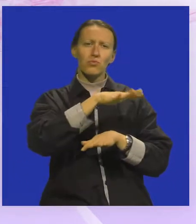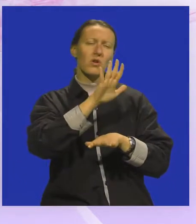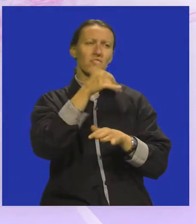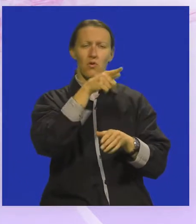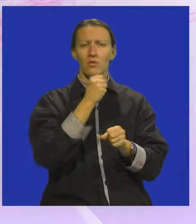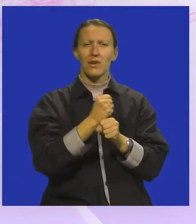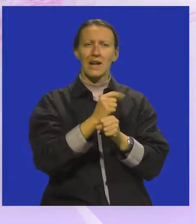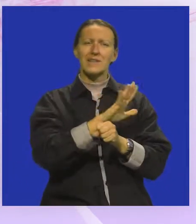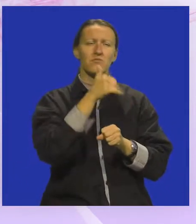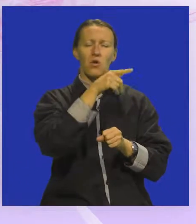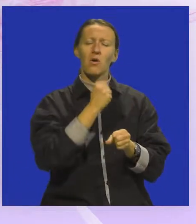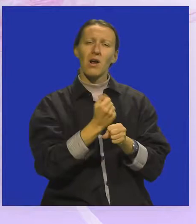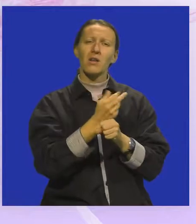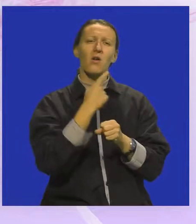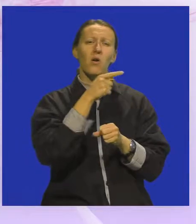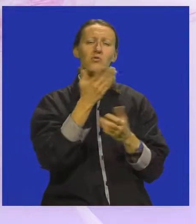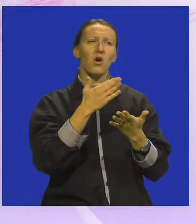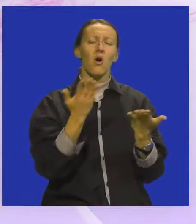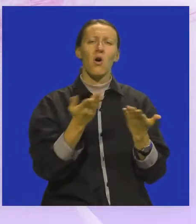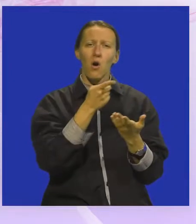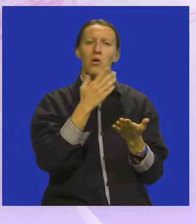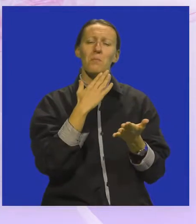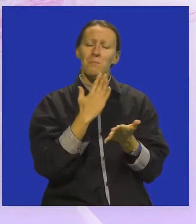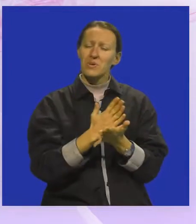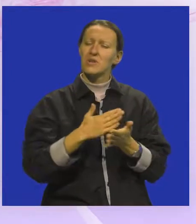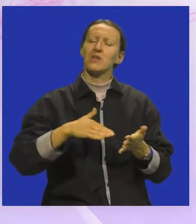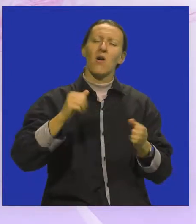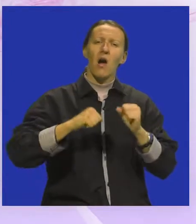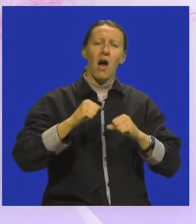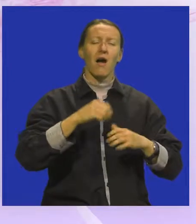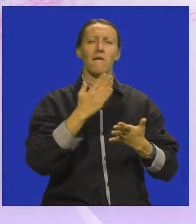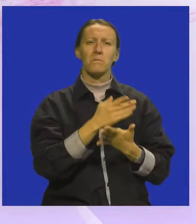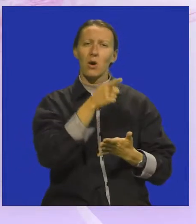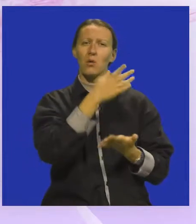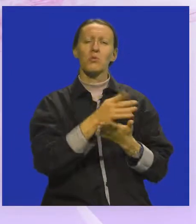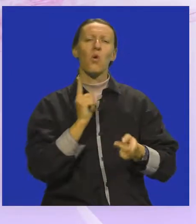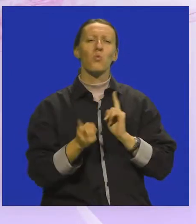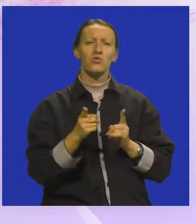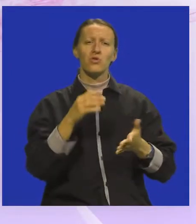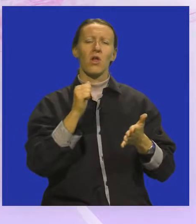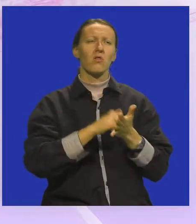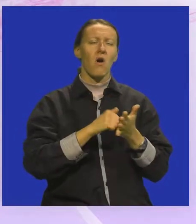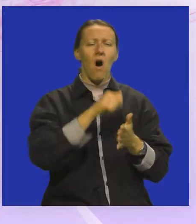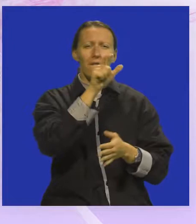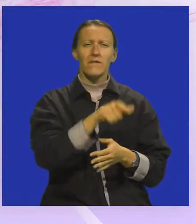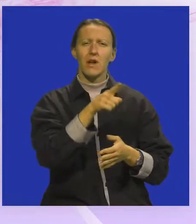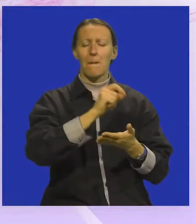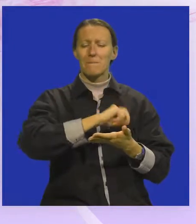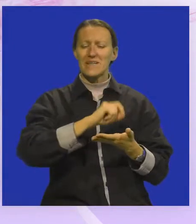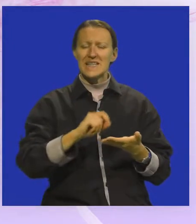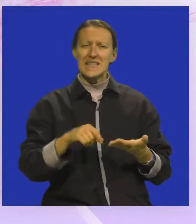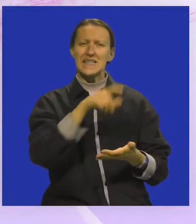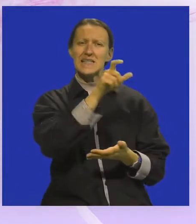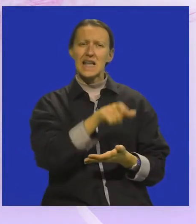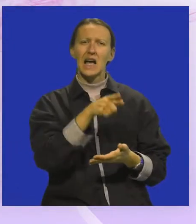dijelima, ali ne samo s njegovim dijelima, nego s onim što je on i bio. On je naime bio učitelj, novinar, pisac, ali